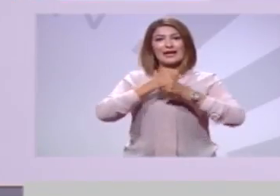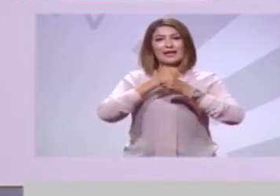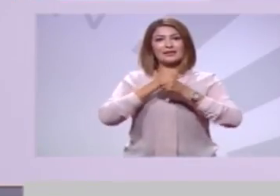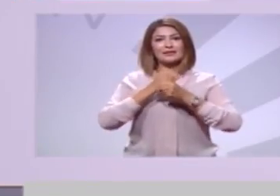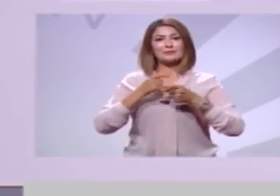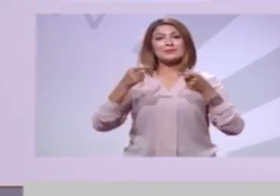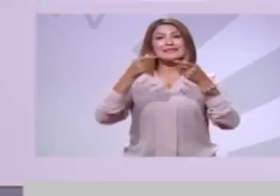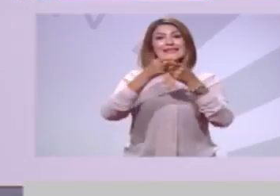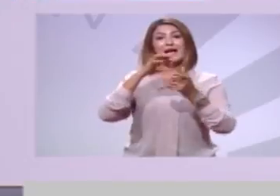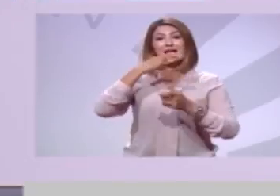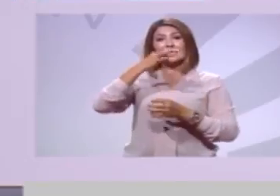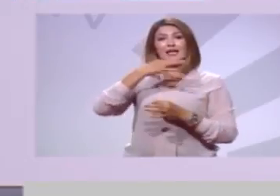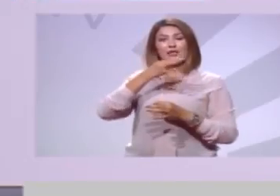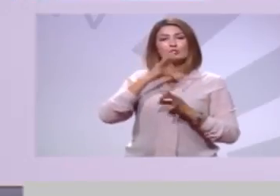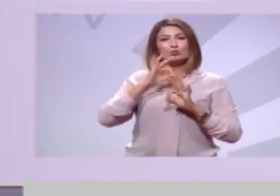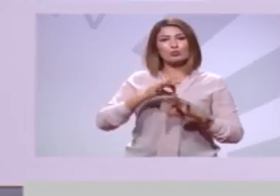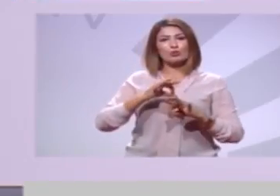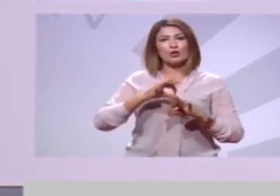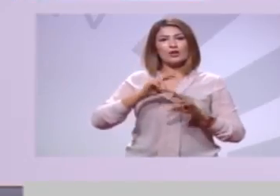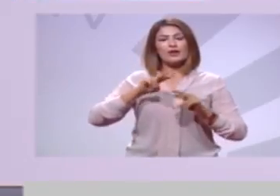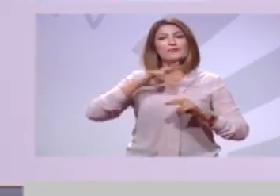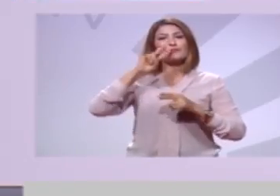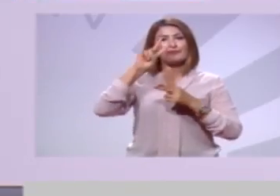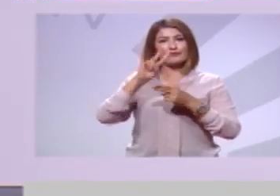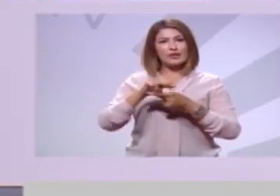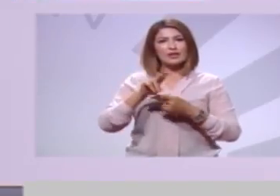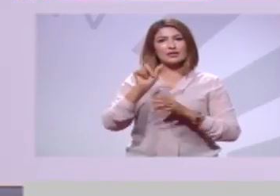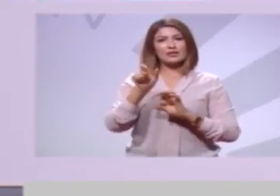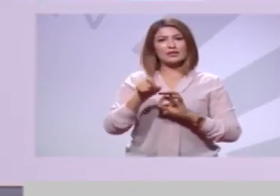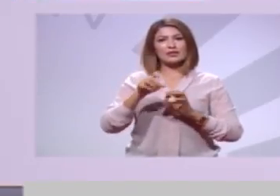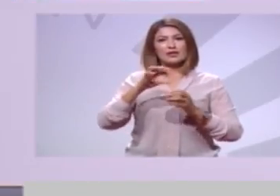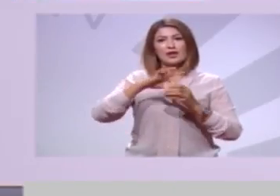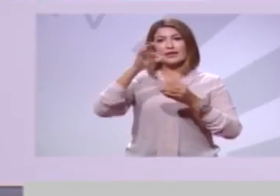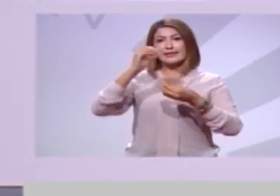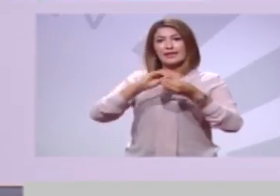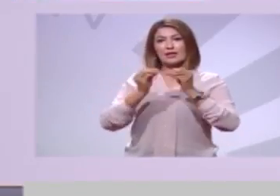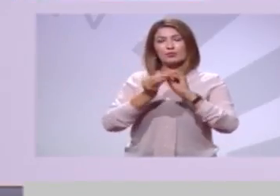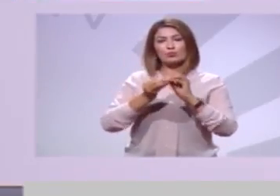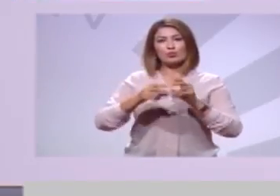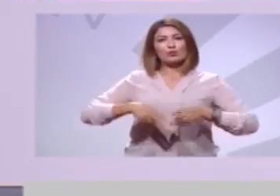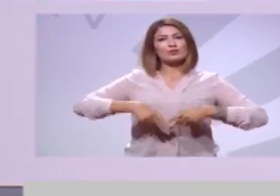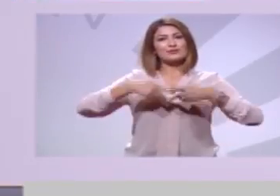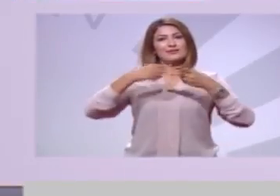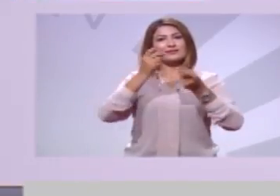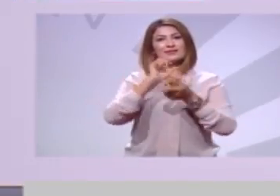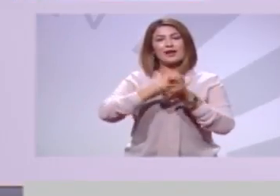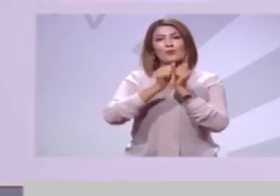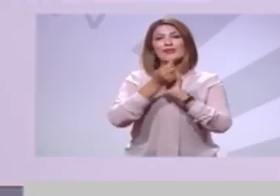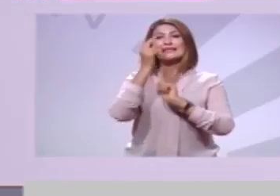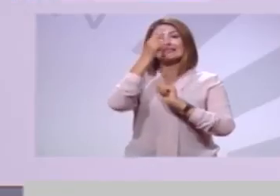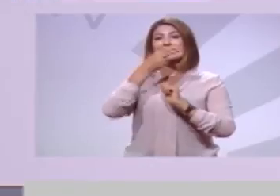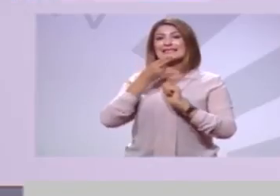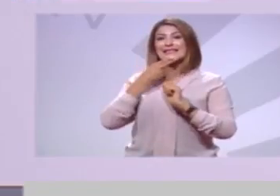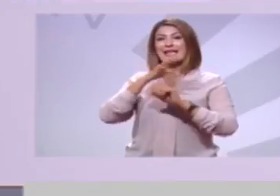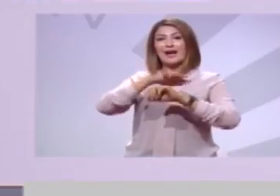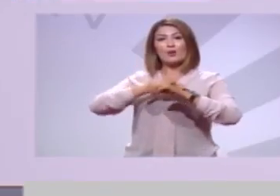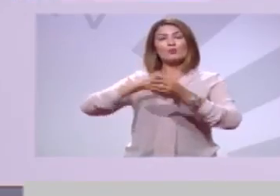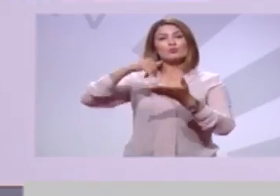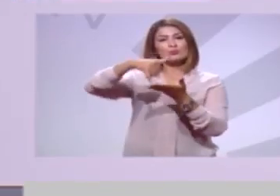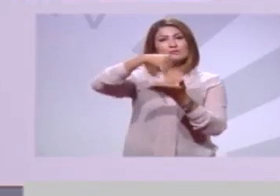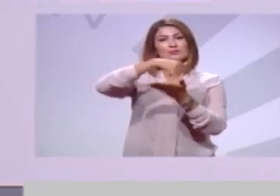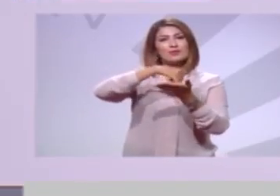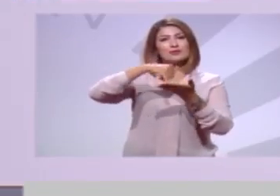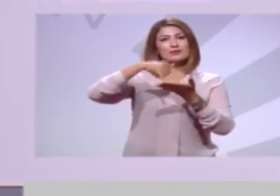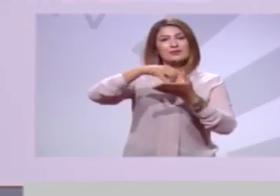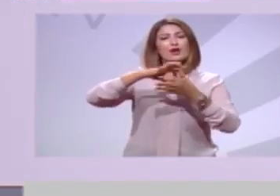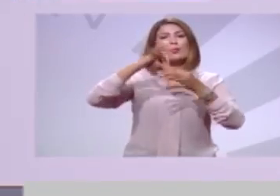مشيين نتكلموا ونكشفوا ونفقوا المشاريع احنا مشيين نعطيوا للحياة معنا جميل في ربوع الحنشة، جبليانة، منج